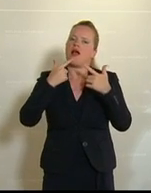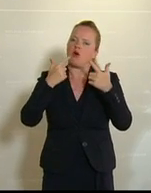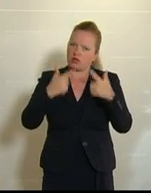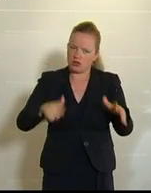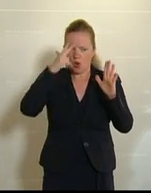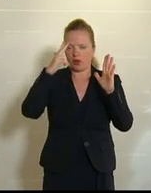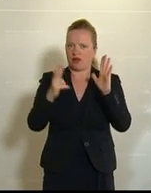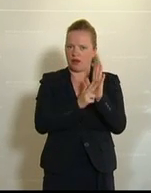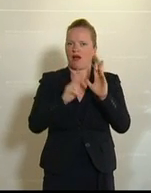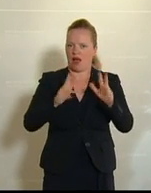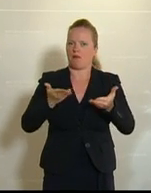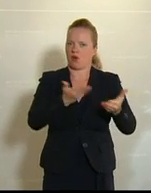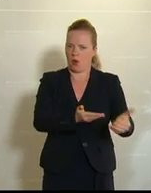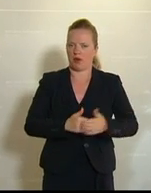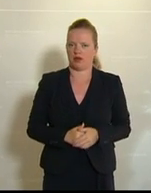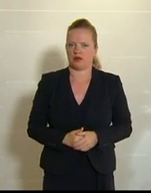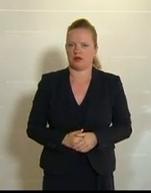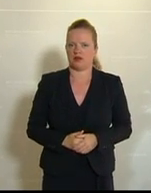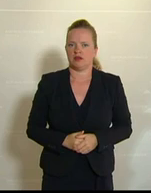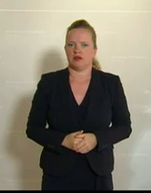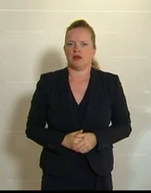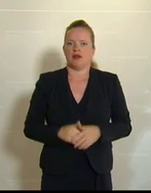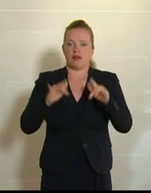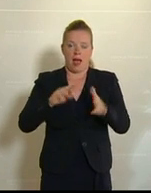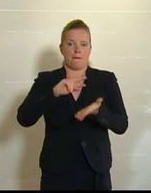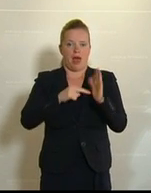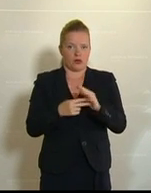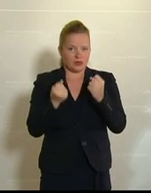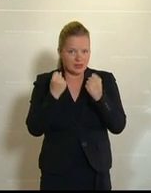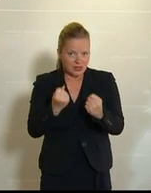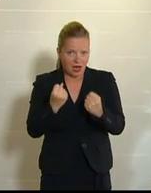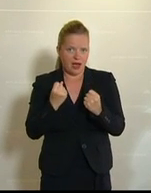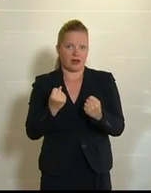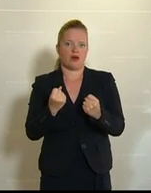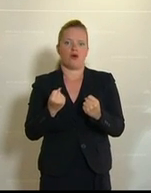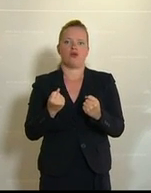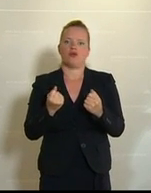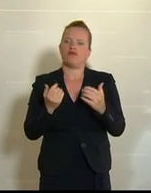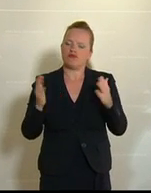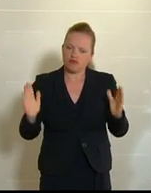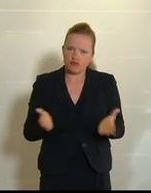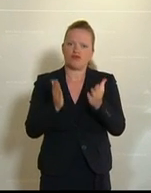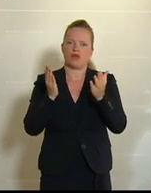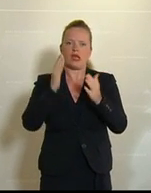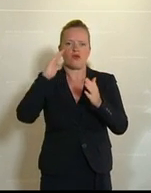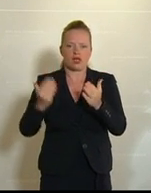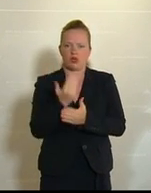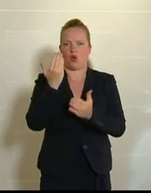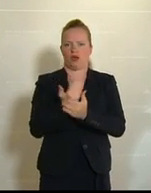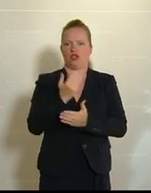Schaffen wir Planungssicherheit und fördern wir Innovation zur Stärkung unseres Standortes Österreich.